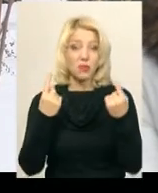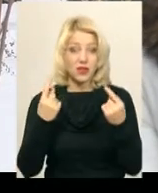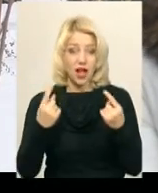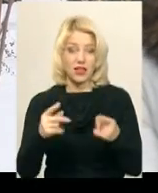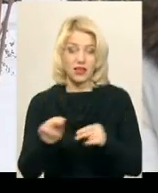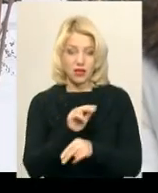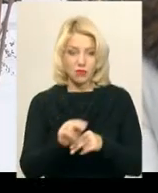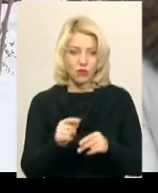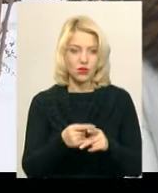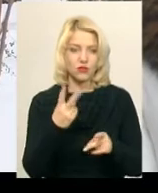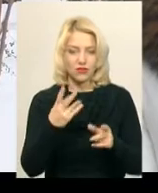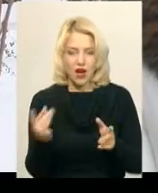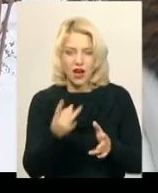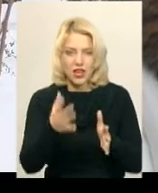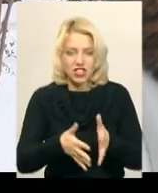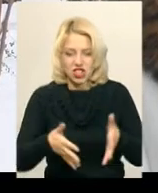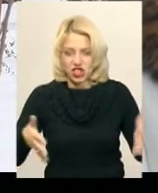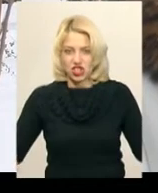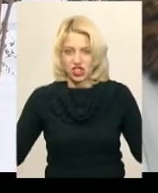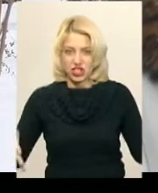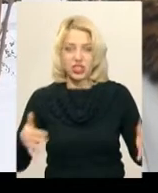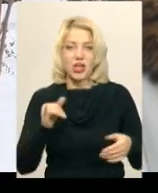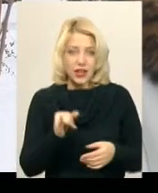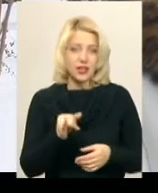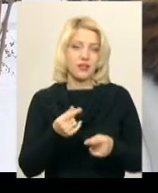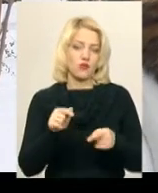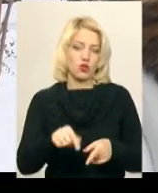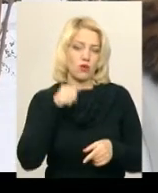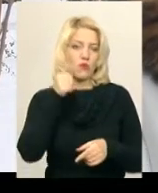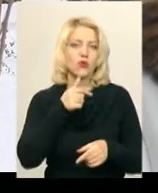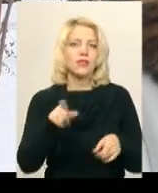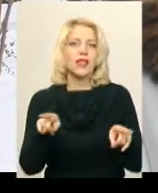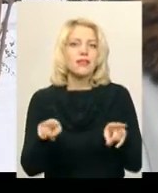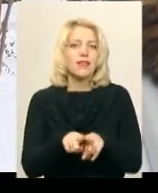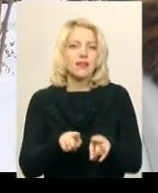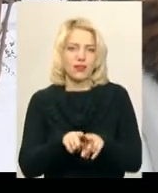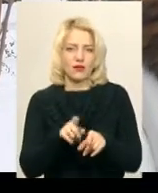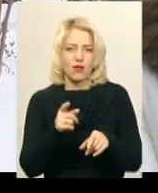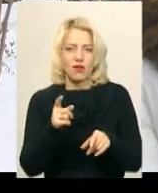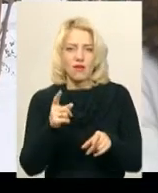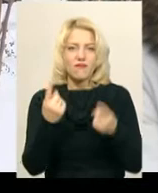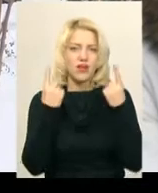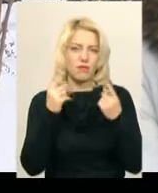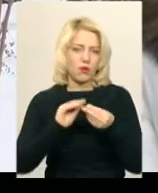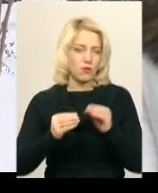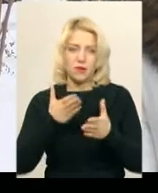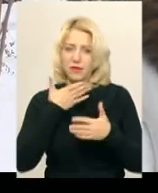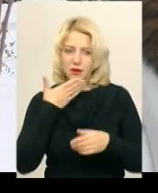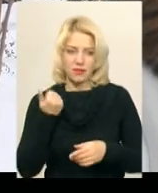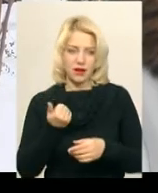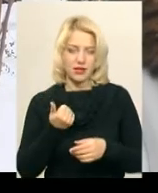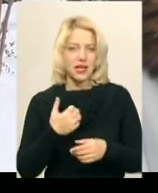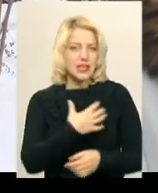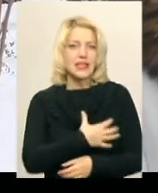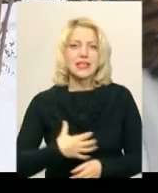проїзна частина стала вдвічі ширшою, то вже цього року аж таких проблем поки що немає. Насамперед,